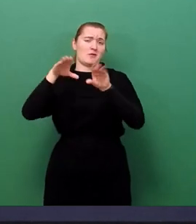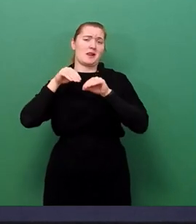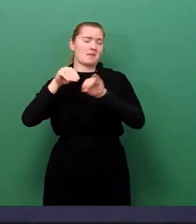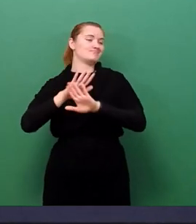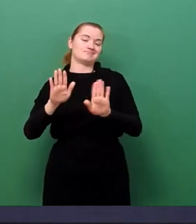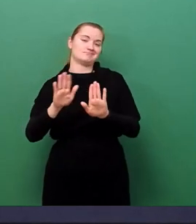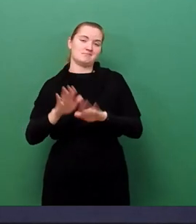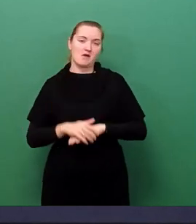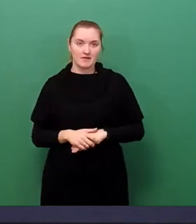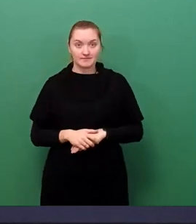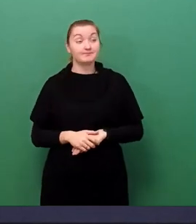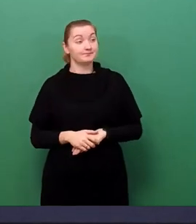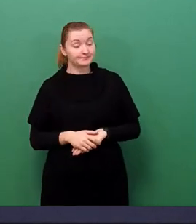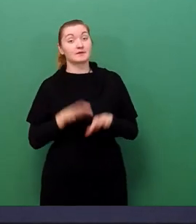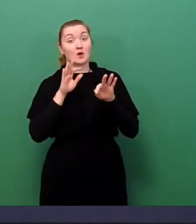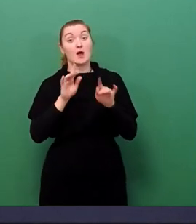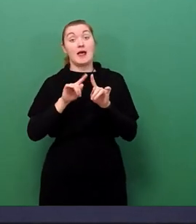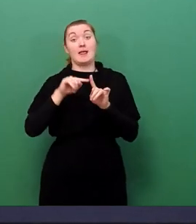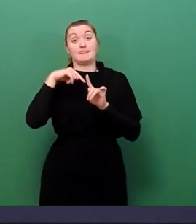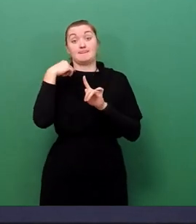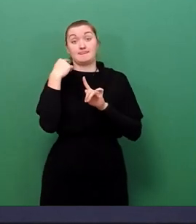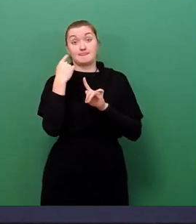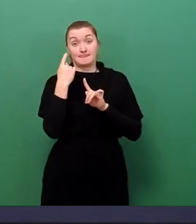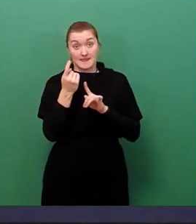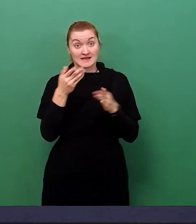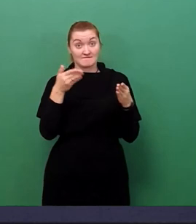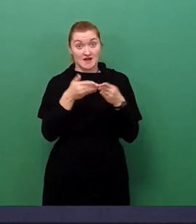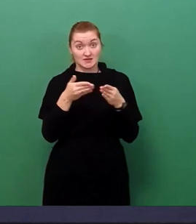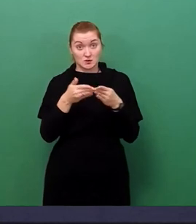So, wir kommen zur nächsten Fraktion und das ist die CDU-Fraktion. Frau Ahnert, bitte.